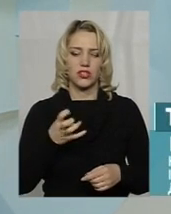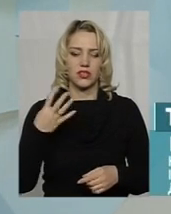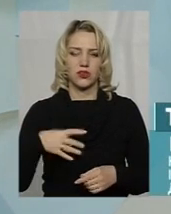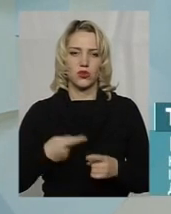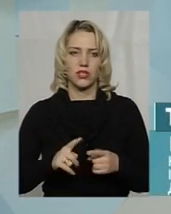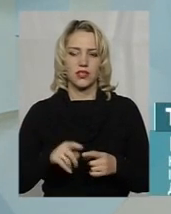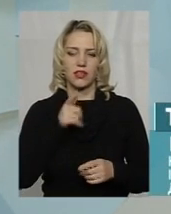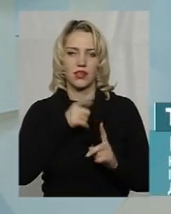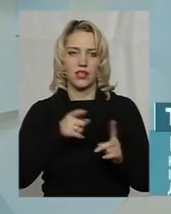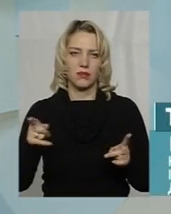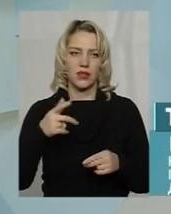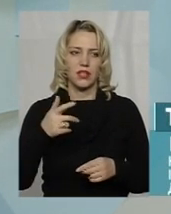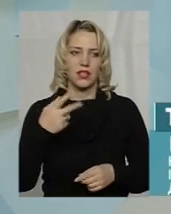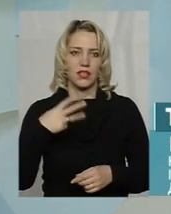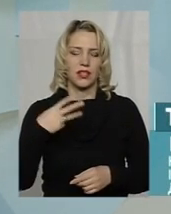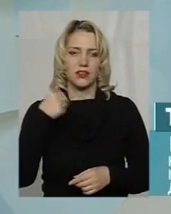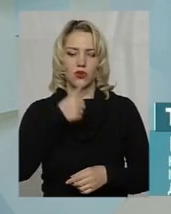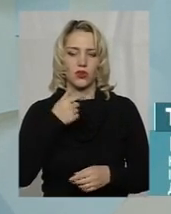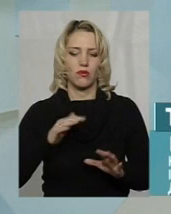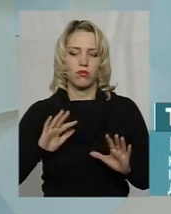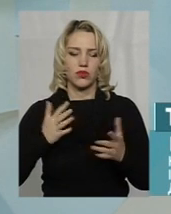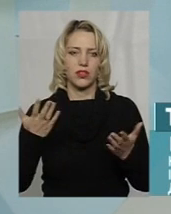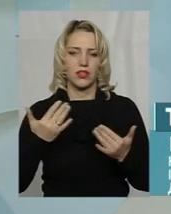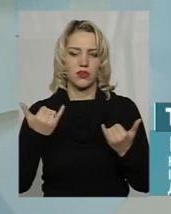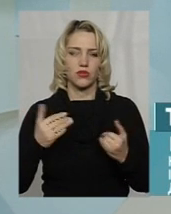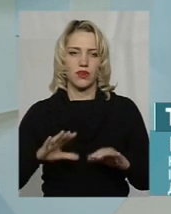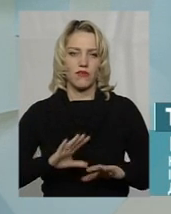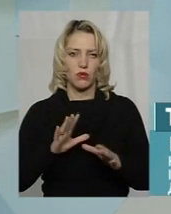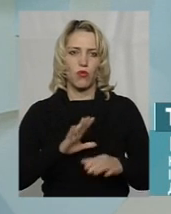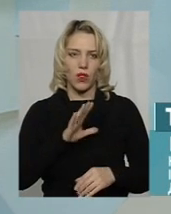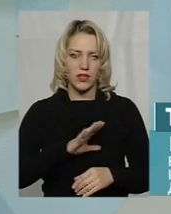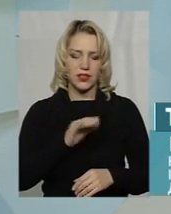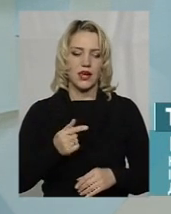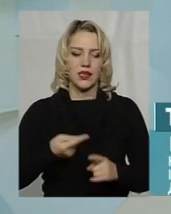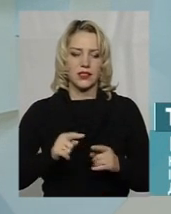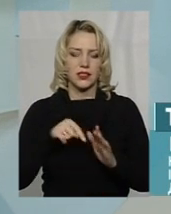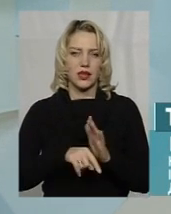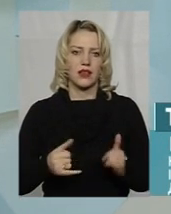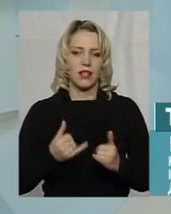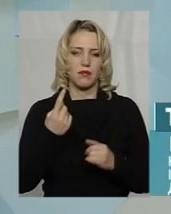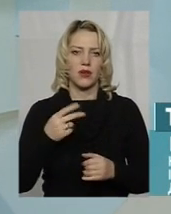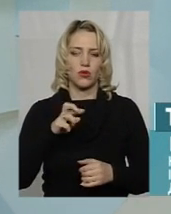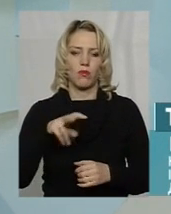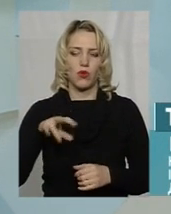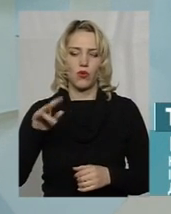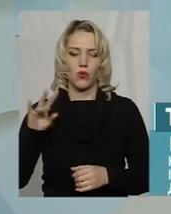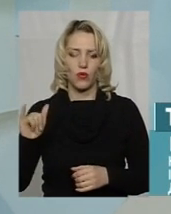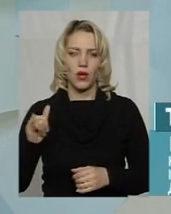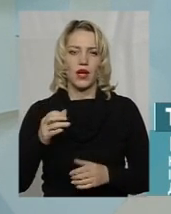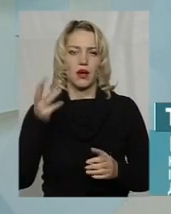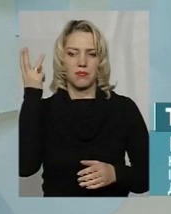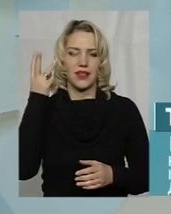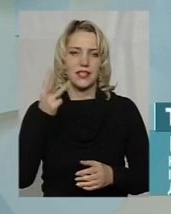складає 30 років. Тобто, подія, яка відбулась сьогодні, вона означає, що для першого блоку Хмельницької АЕС вичерпався той